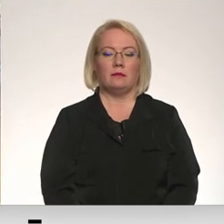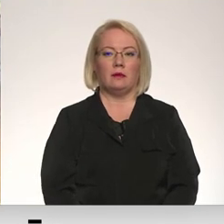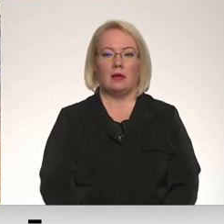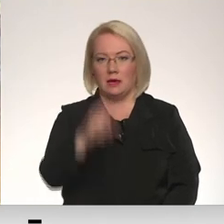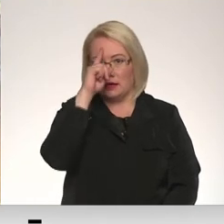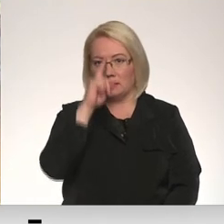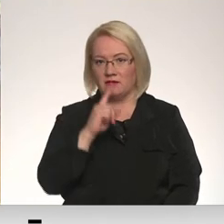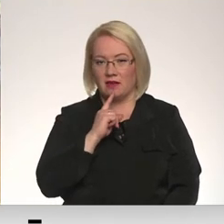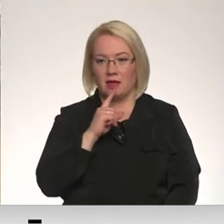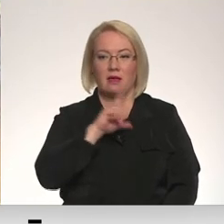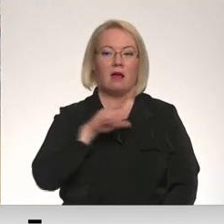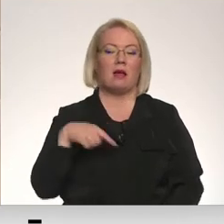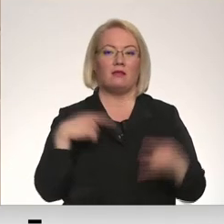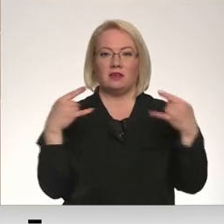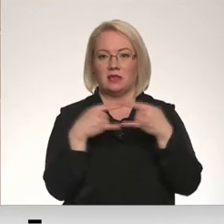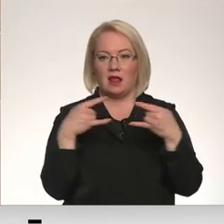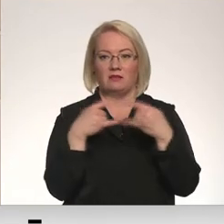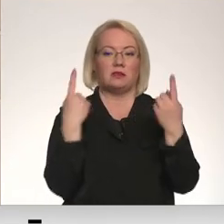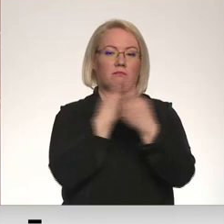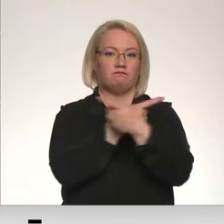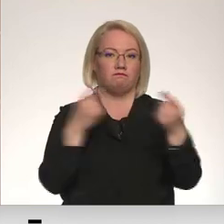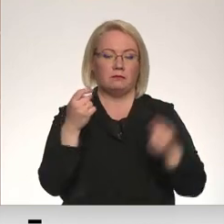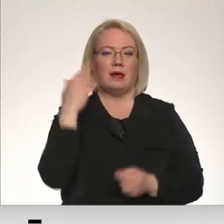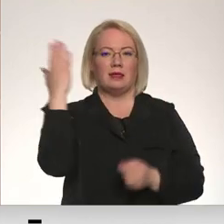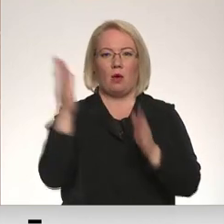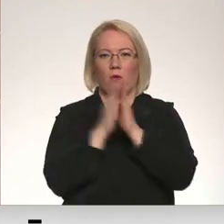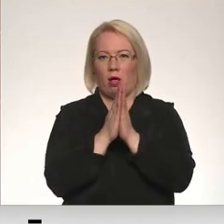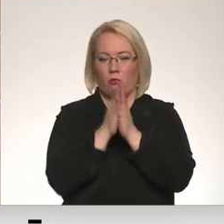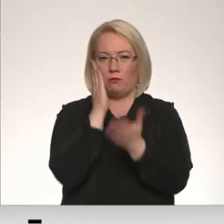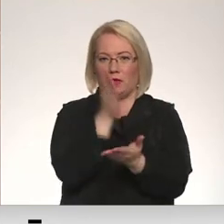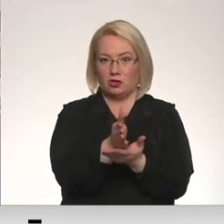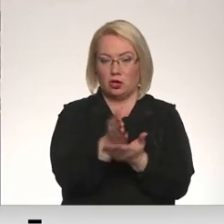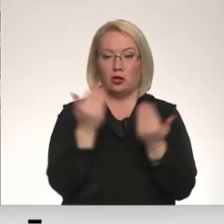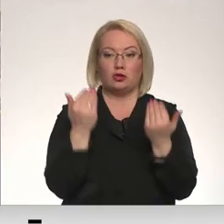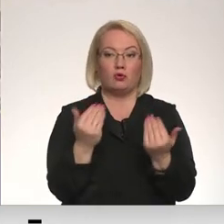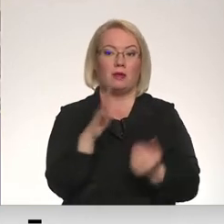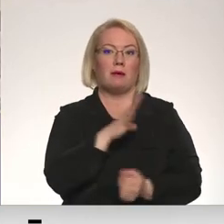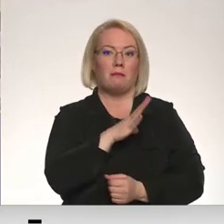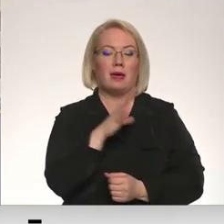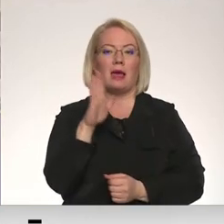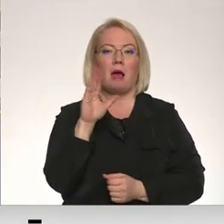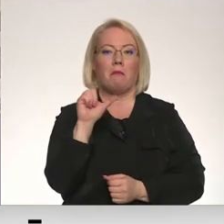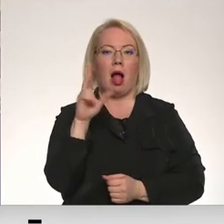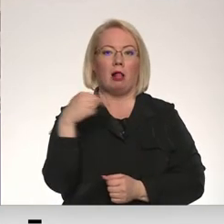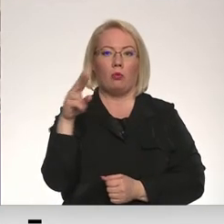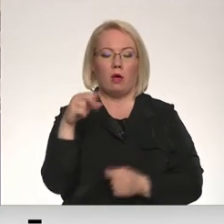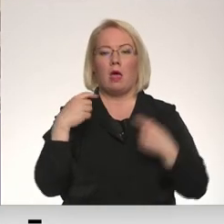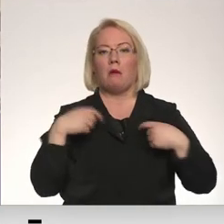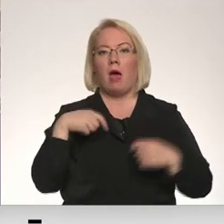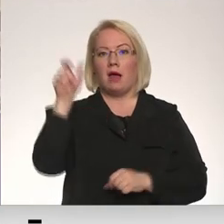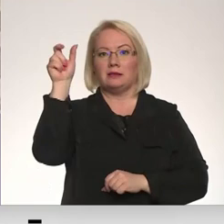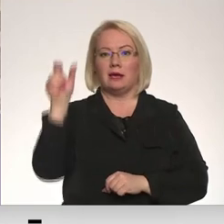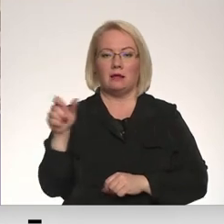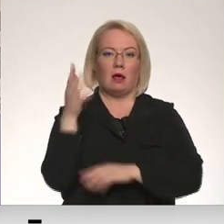Svēdienās Latvijas televīzijā tiek translētas dievkalpojuma tiešraidas. Šodien tā bija no Baldonas. Mācītājs Sprediķi